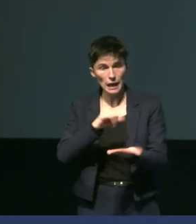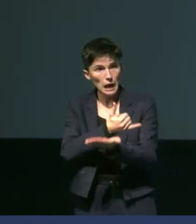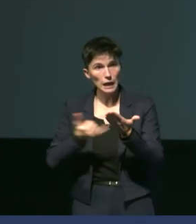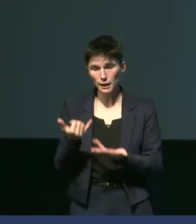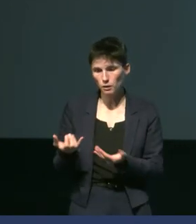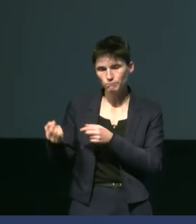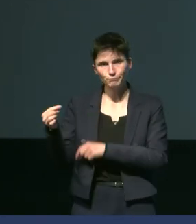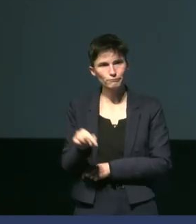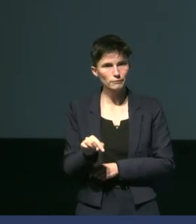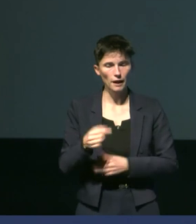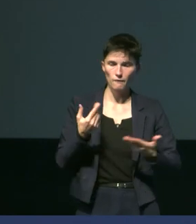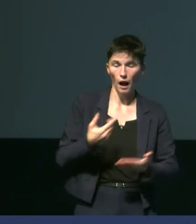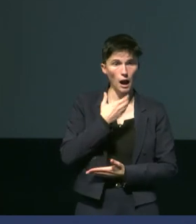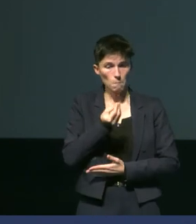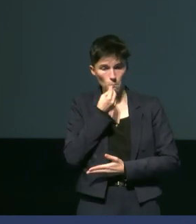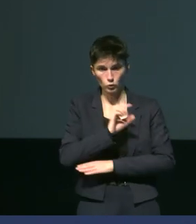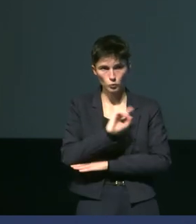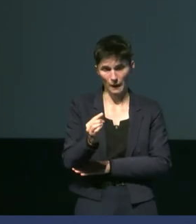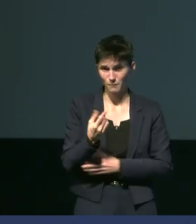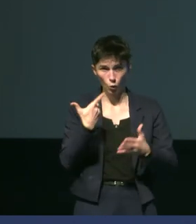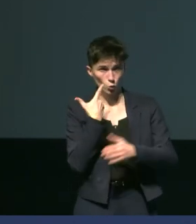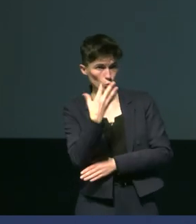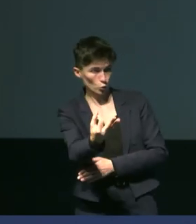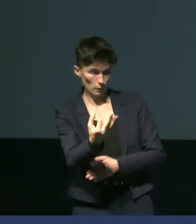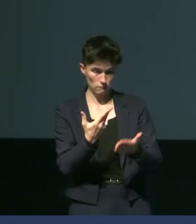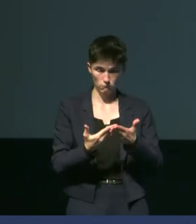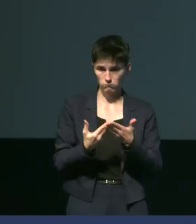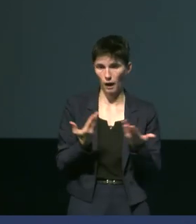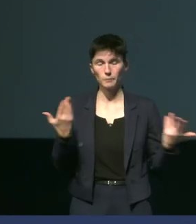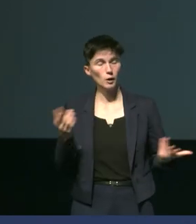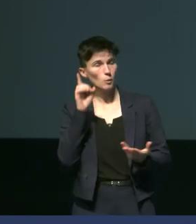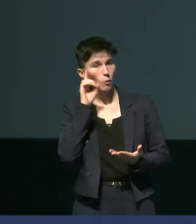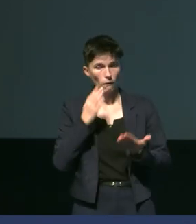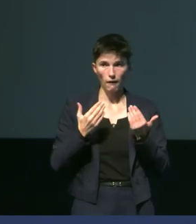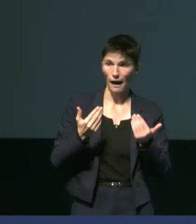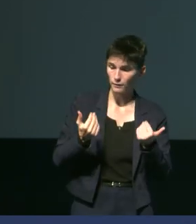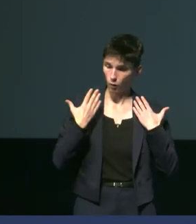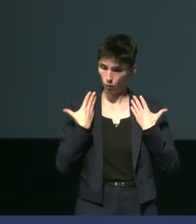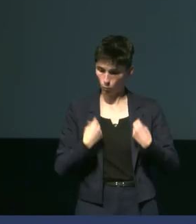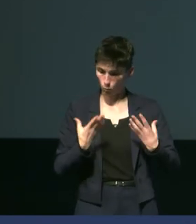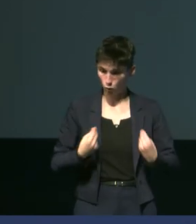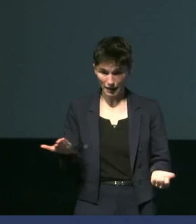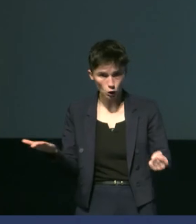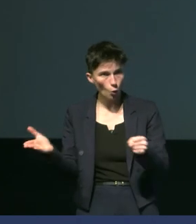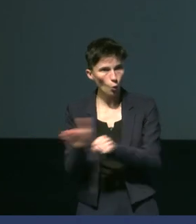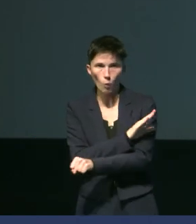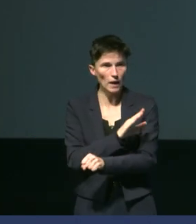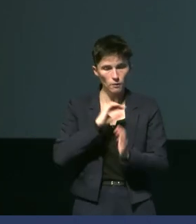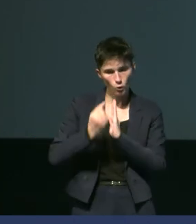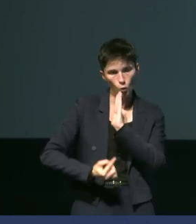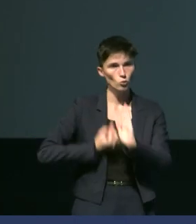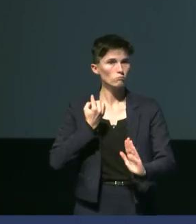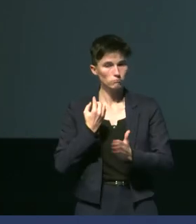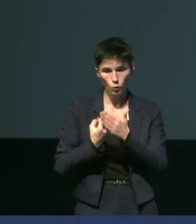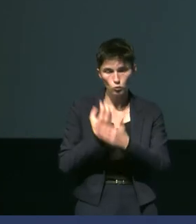puis ils reviennent jeûner durant 15 jours, le temps que l'intégralité de leur plumage soit renouvelée. Ils renouvellent toutes leurs plumes en une seule fois